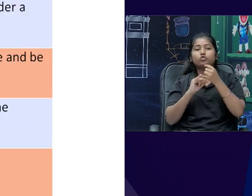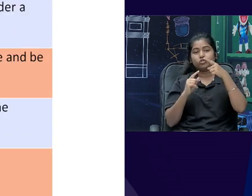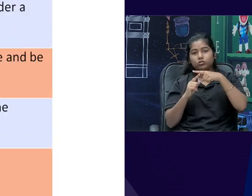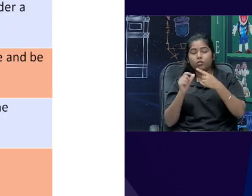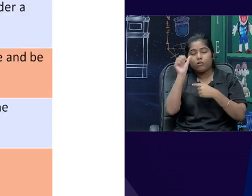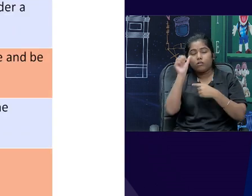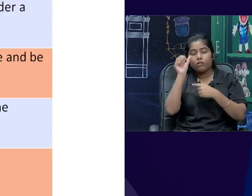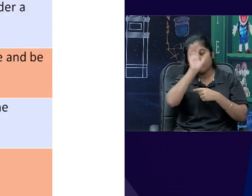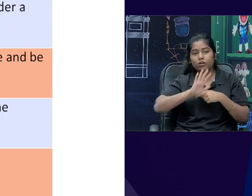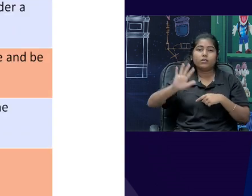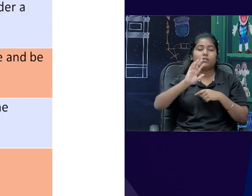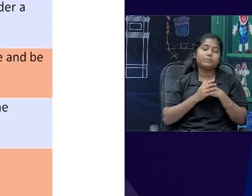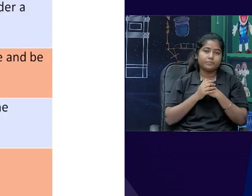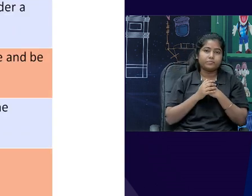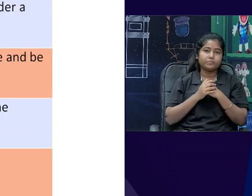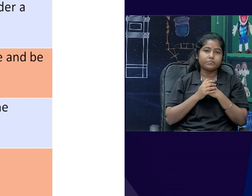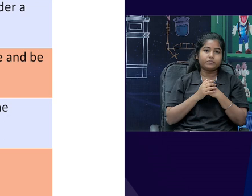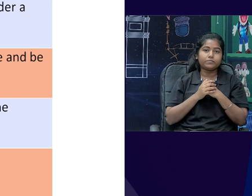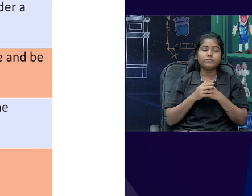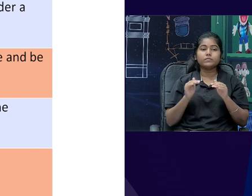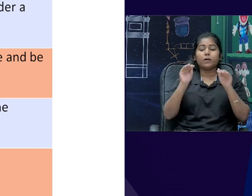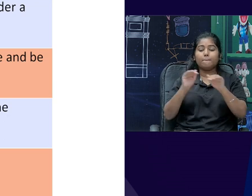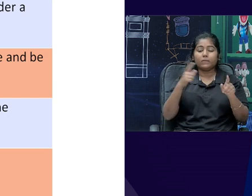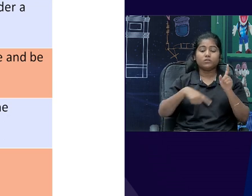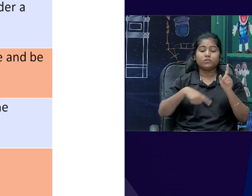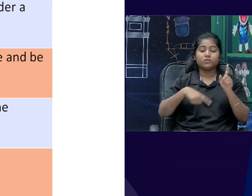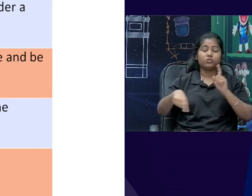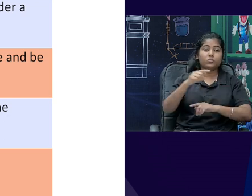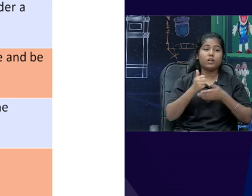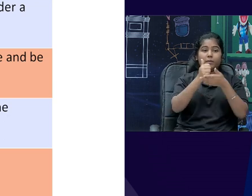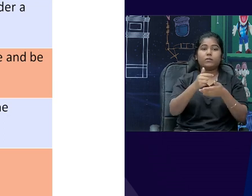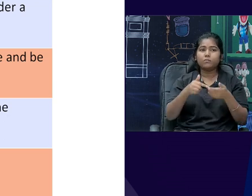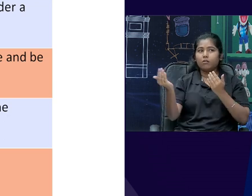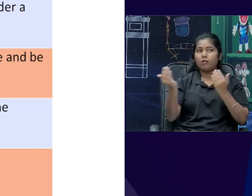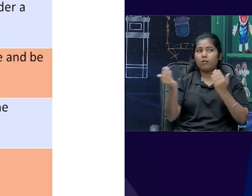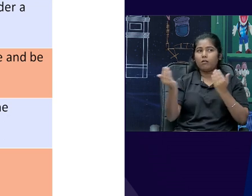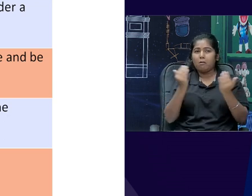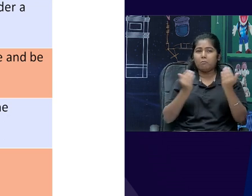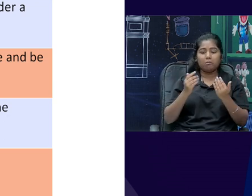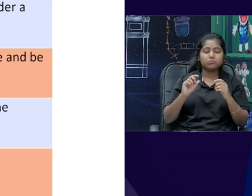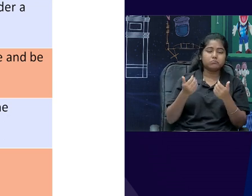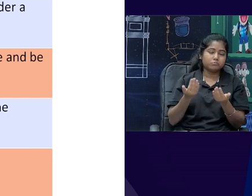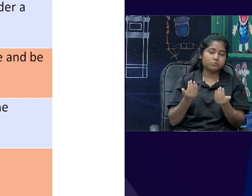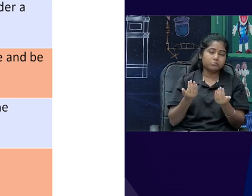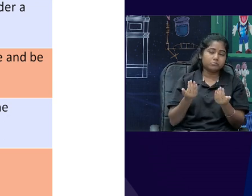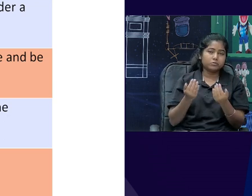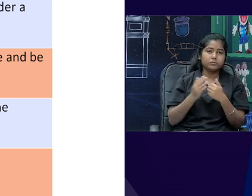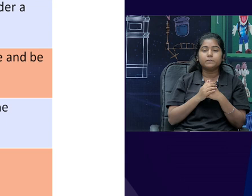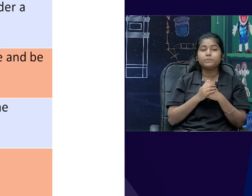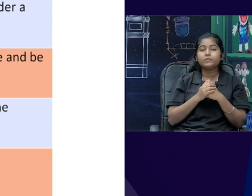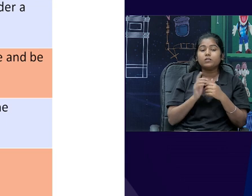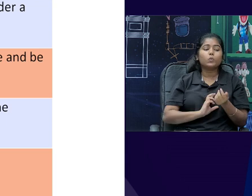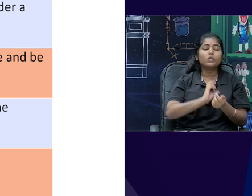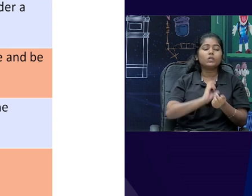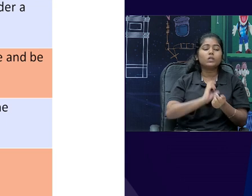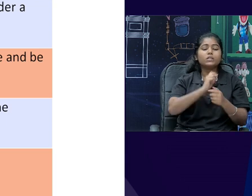corporation, अब बच्चों की सुविधा के लिए हम compare कर सकते हैं, अगर थोड़ा time है हमारे पास, Yes, please, we have a lot of time. कैसे